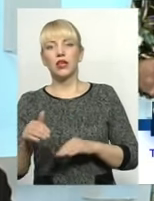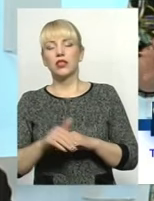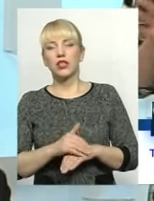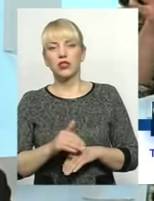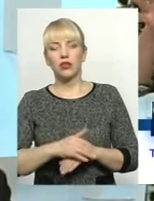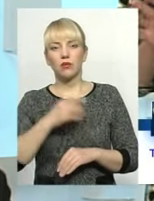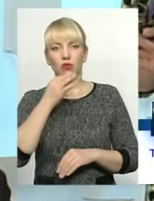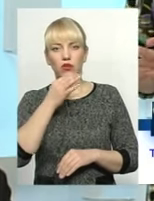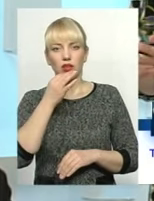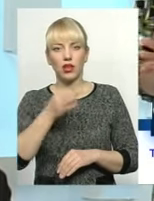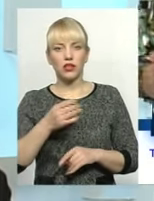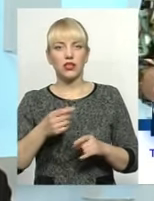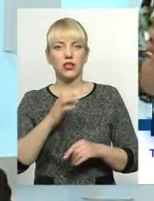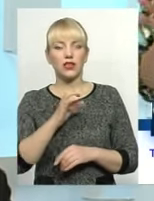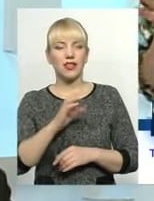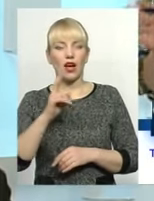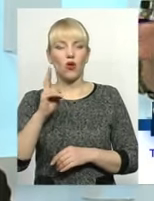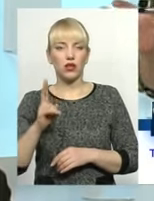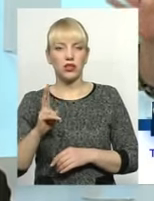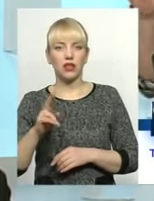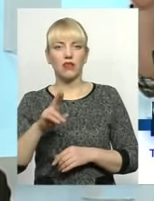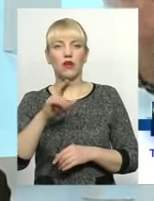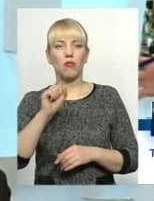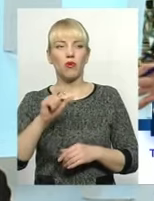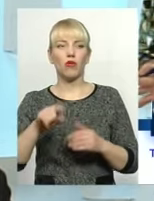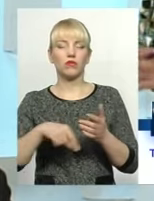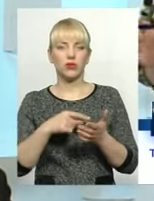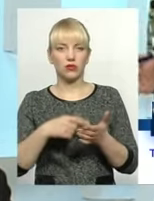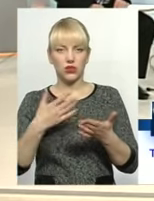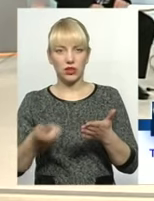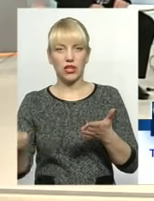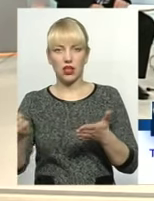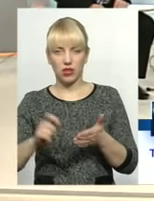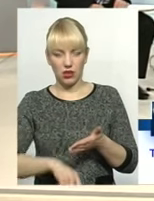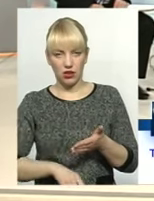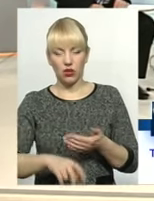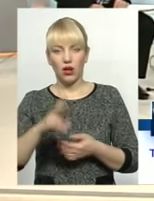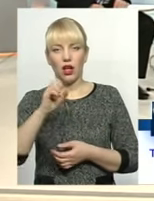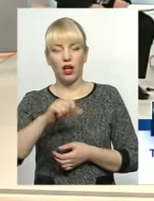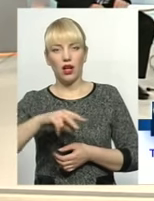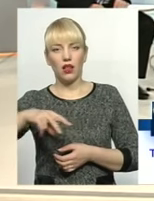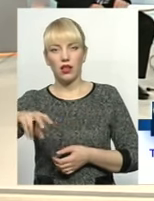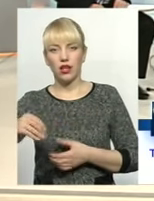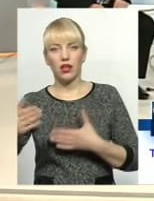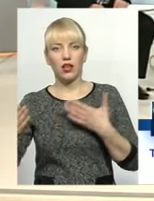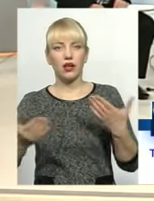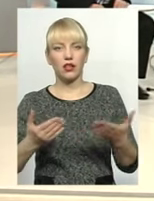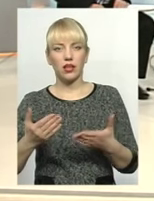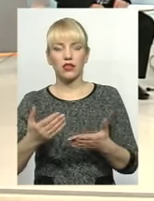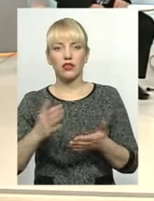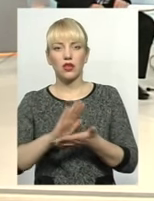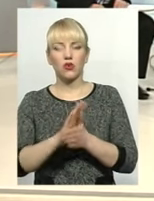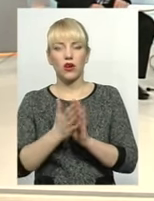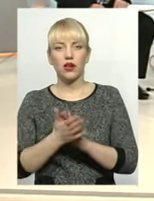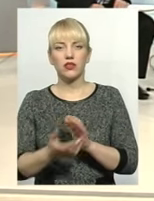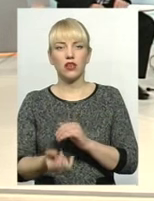власне, по Старокостянтинову питання начебто закрито, але яка ситуація склалася у вас